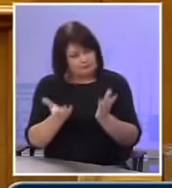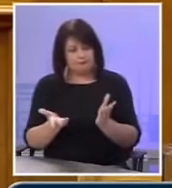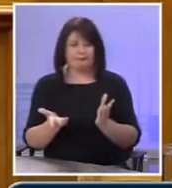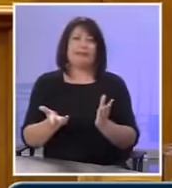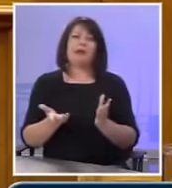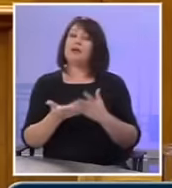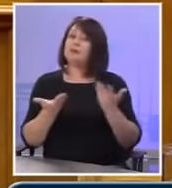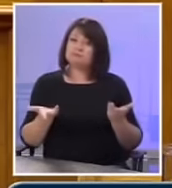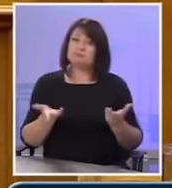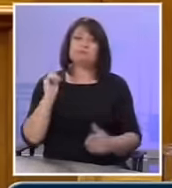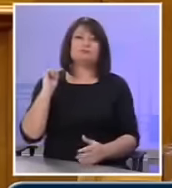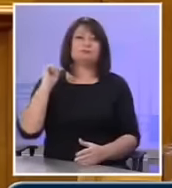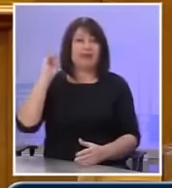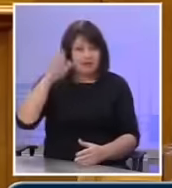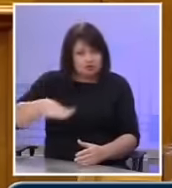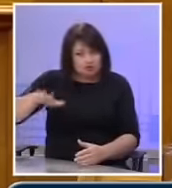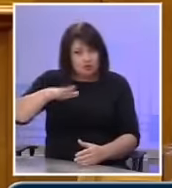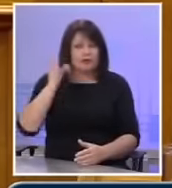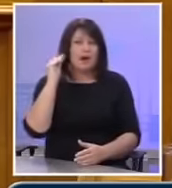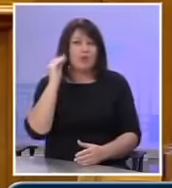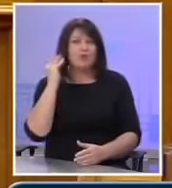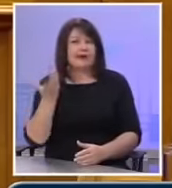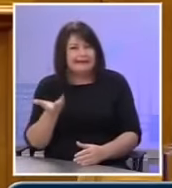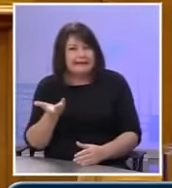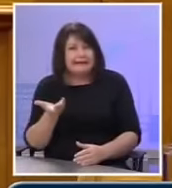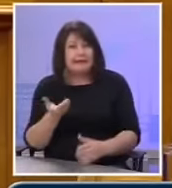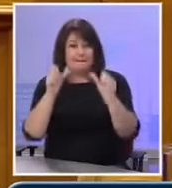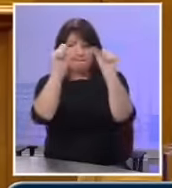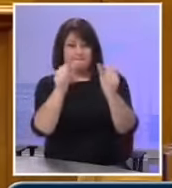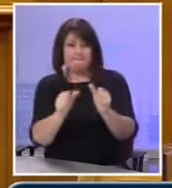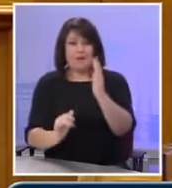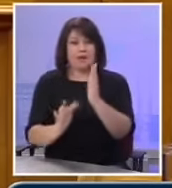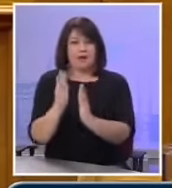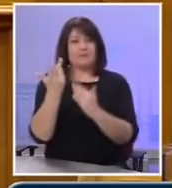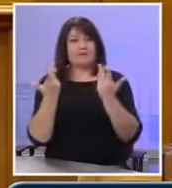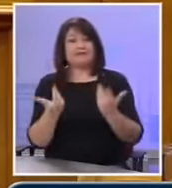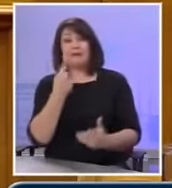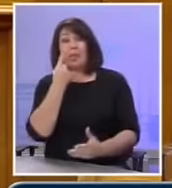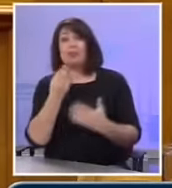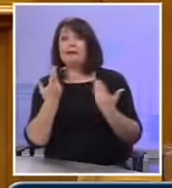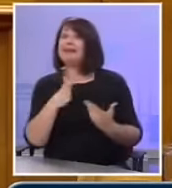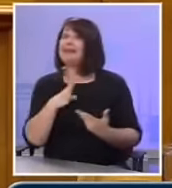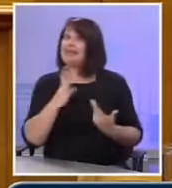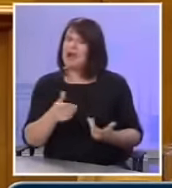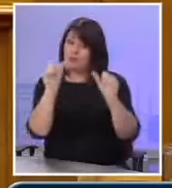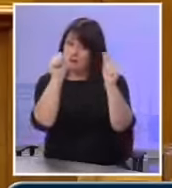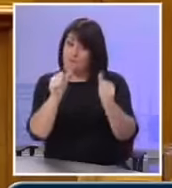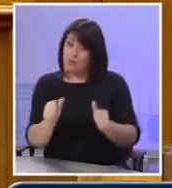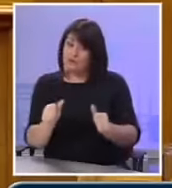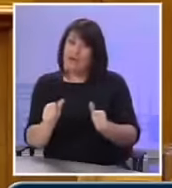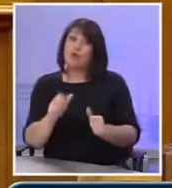έξω από εδώ, για αυτό τον απτυξιακό μοντέλο, να δούμε ποιο μοντέλο θέλουμε, ποιον θα